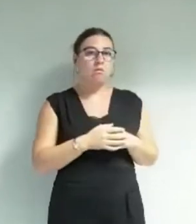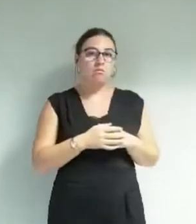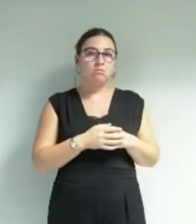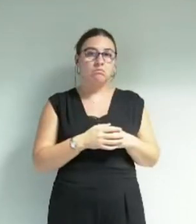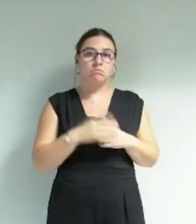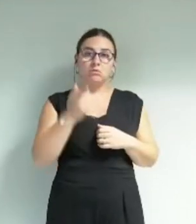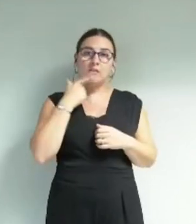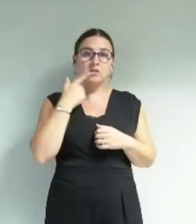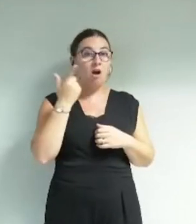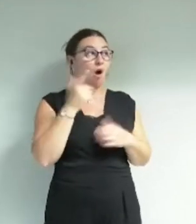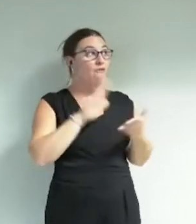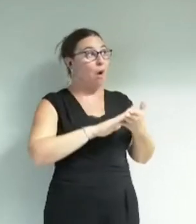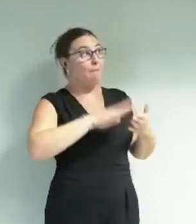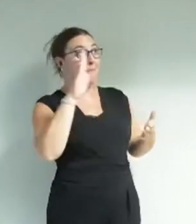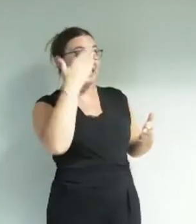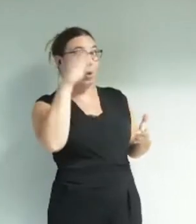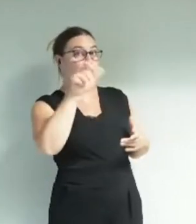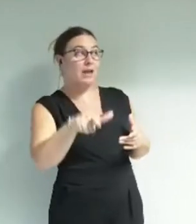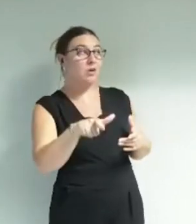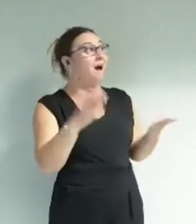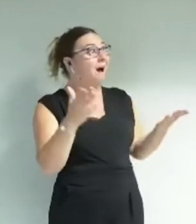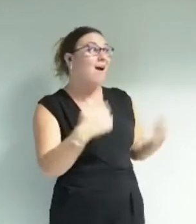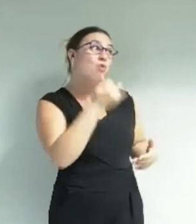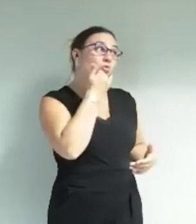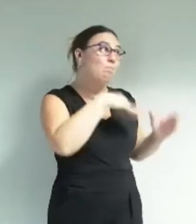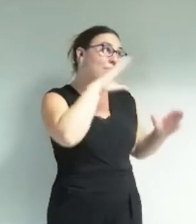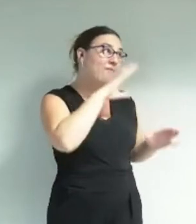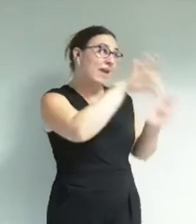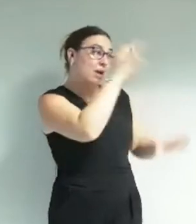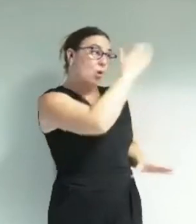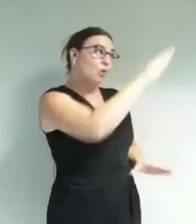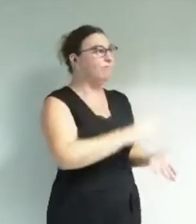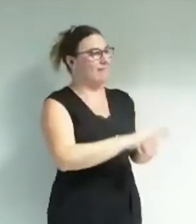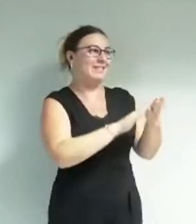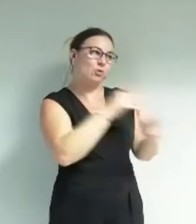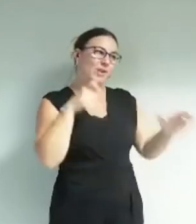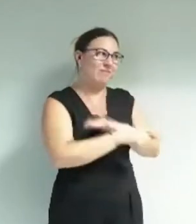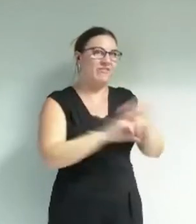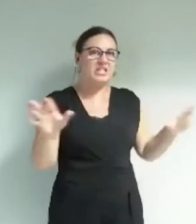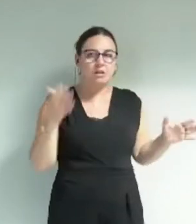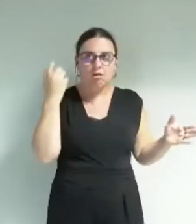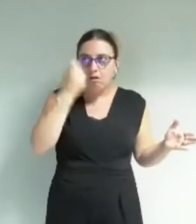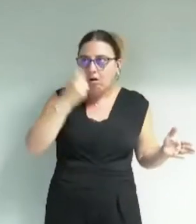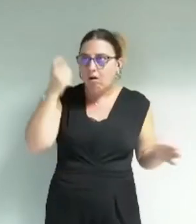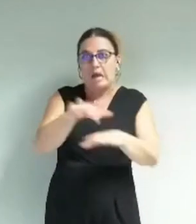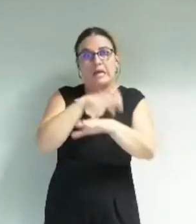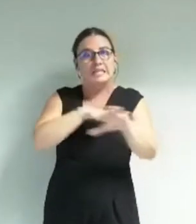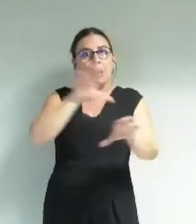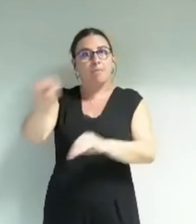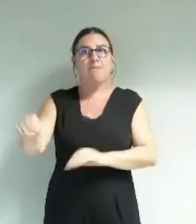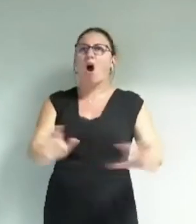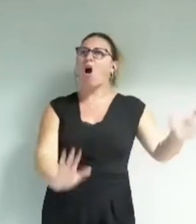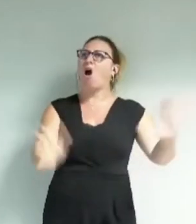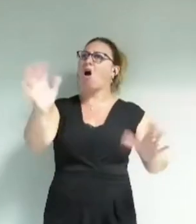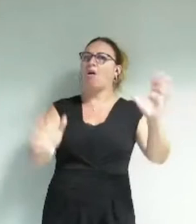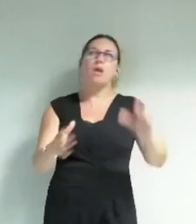cheval donc maintenant ils n'auraient plus de subvention. Et ils ont quitté Grenoble, ils sont partis dans une autre commune de l'Isère. Mais enfin, c'est quand même